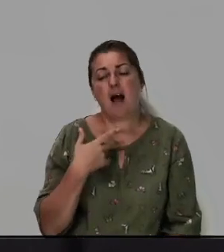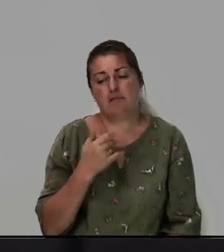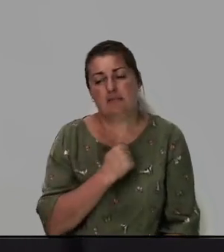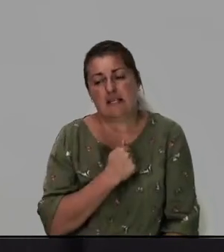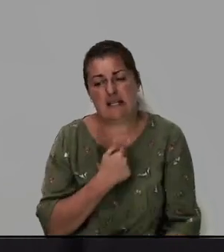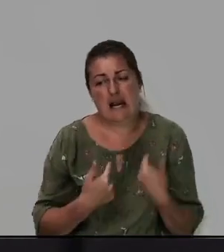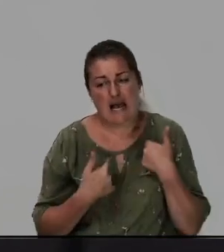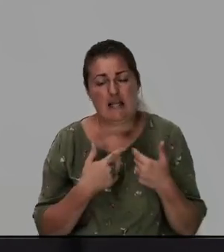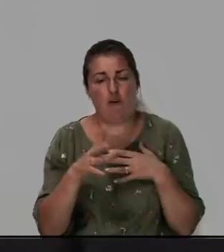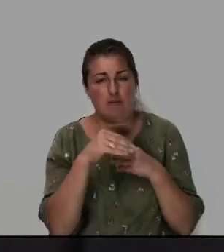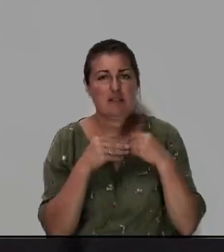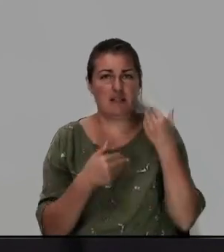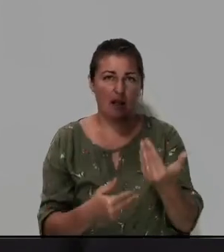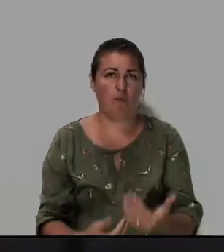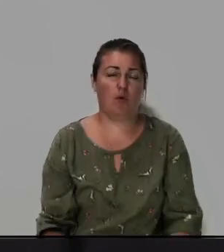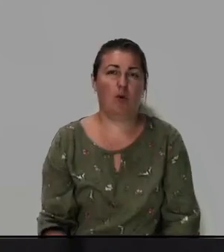с тобою.